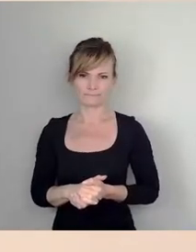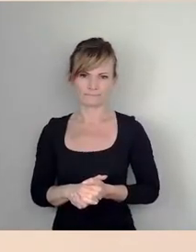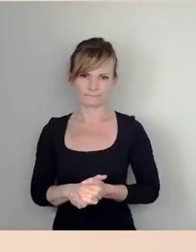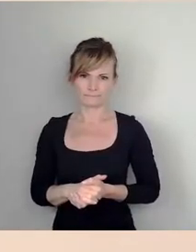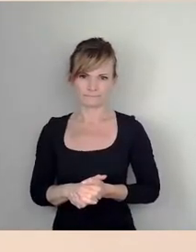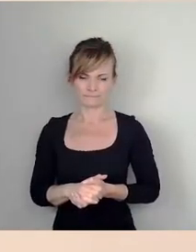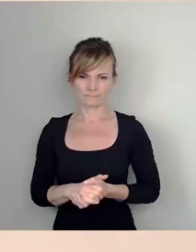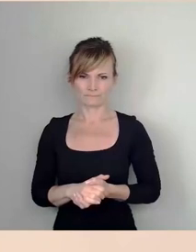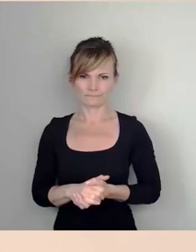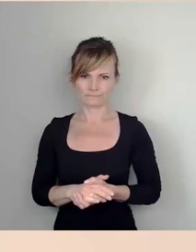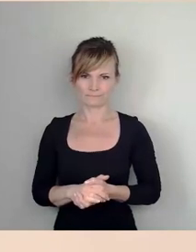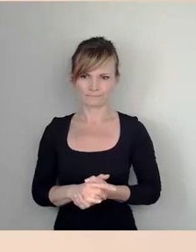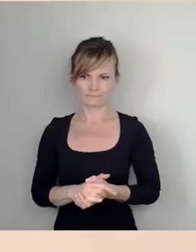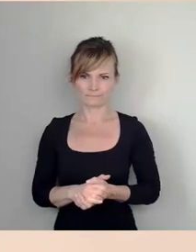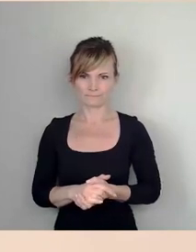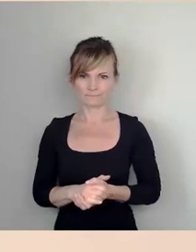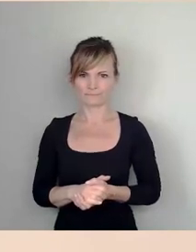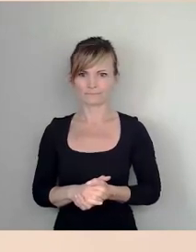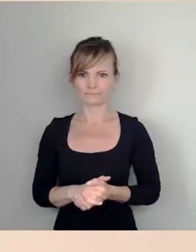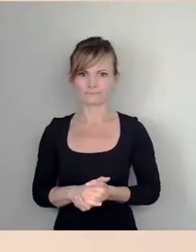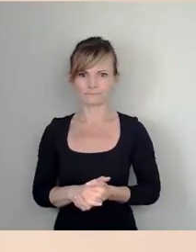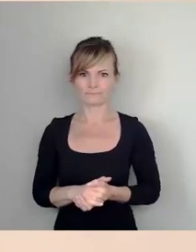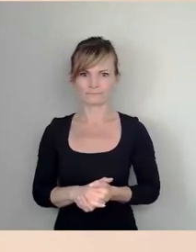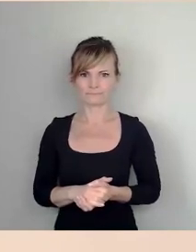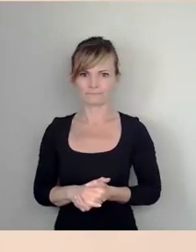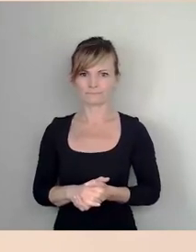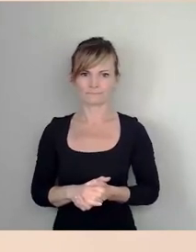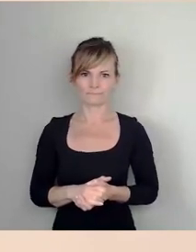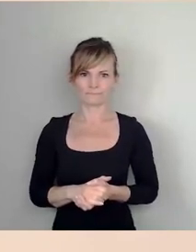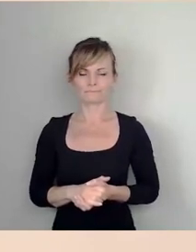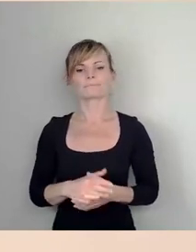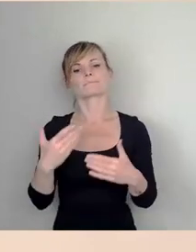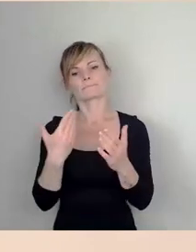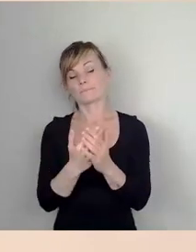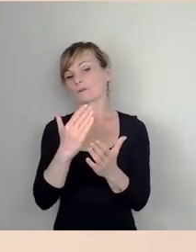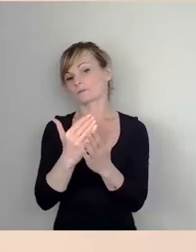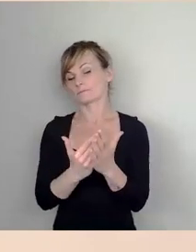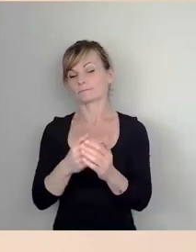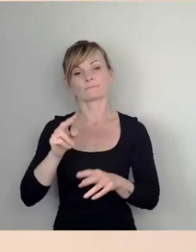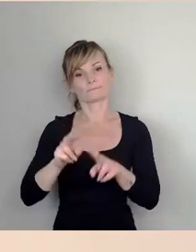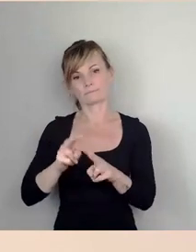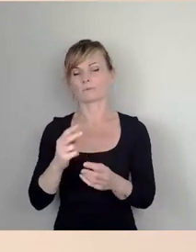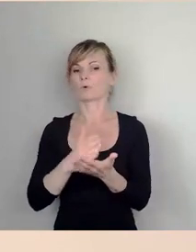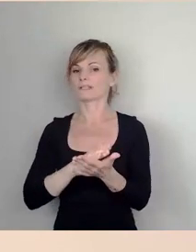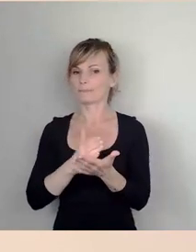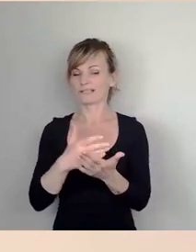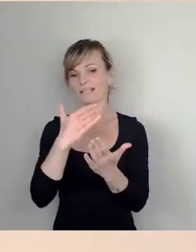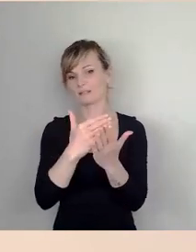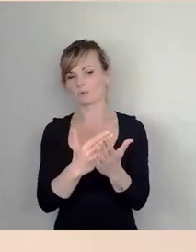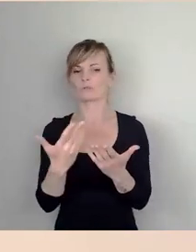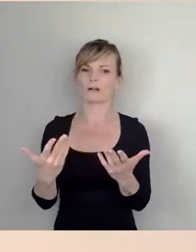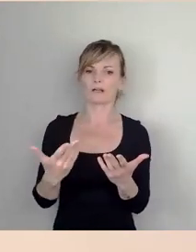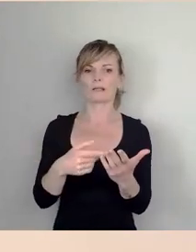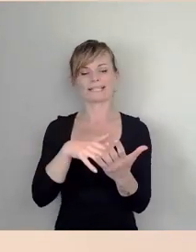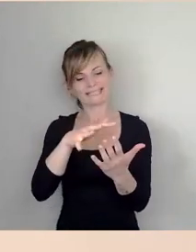auch schon dargestellt, gibt es sehr unterschiedliche Interpretationen oder was heißt Schlussfolgerungen